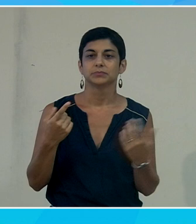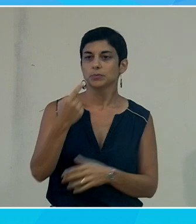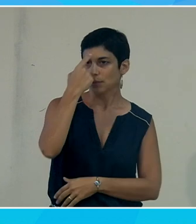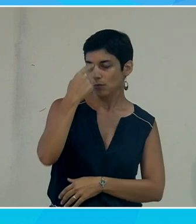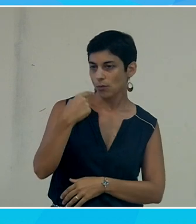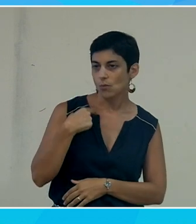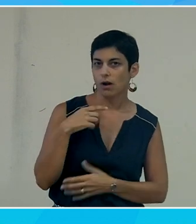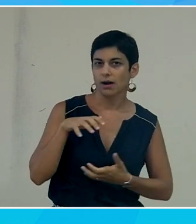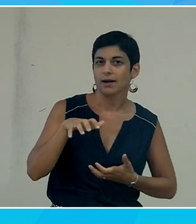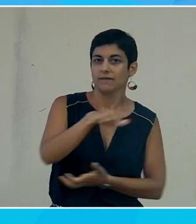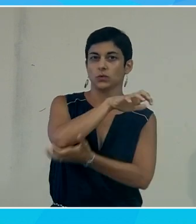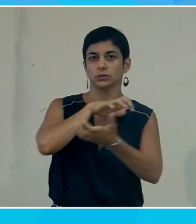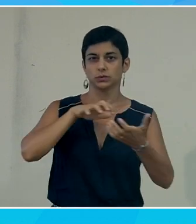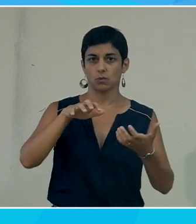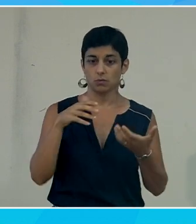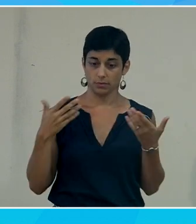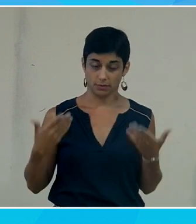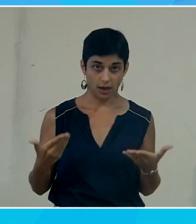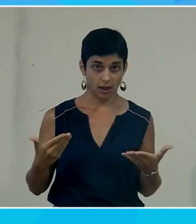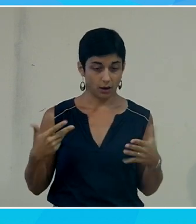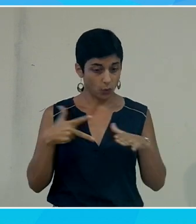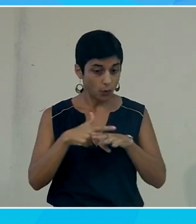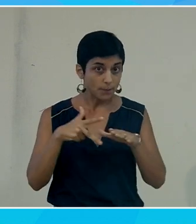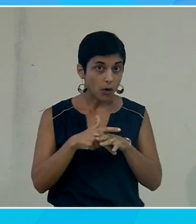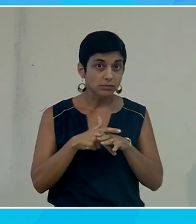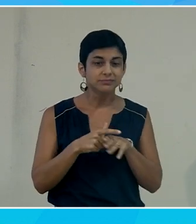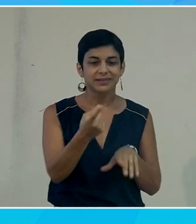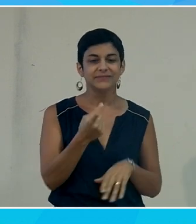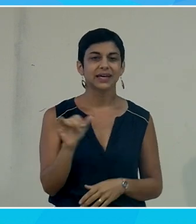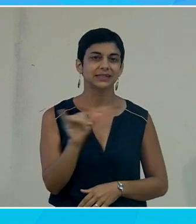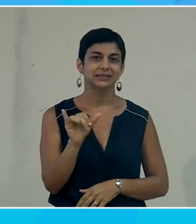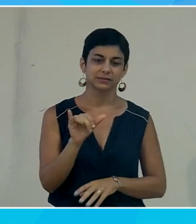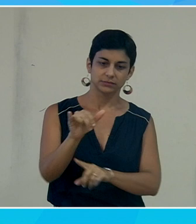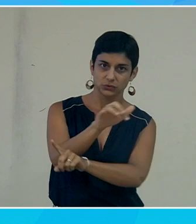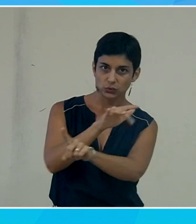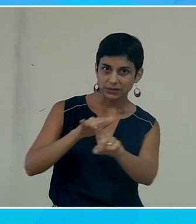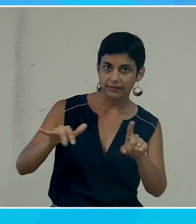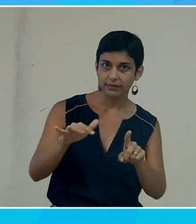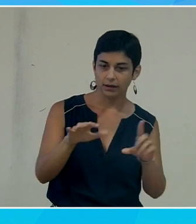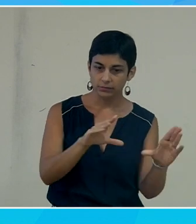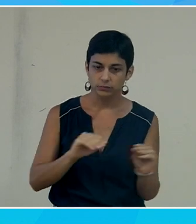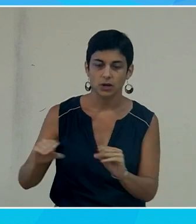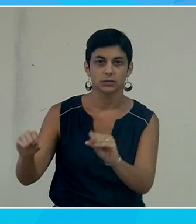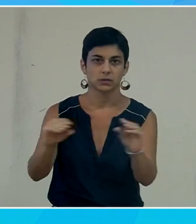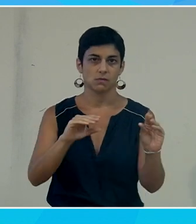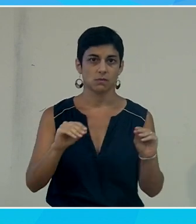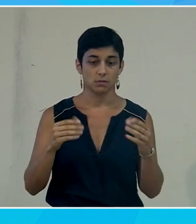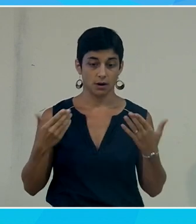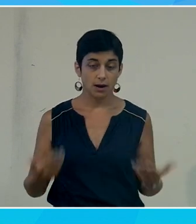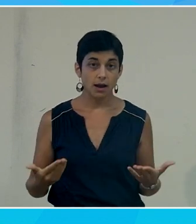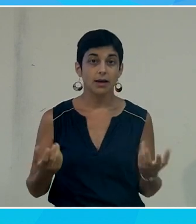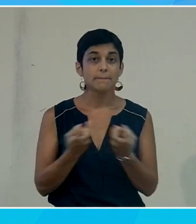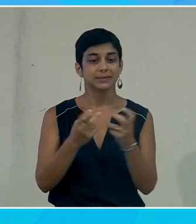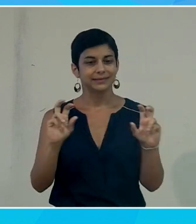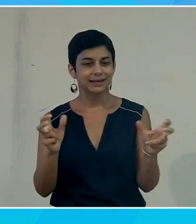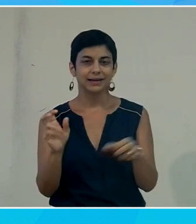se fait aujourd'hui, mais déjà, ça se fait au niveau de la société. C'est-à-dire, on commence à voir dans des émissions de